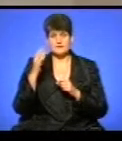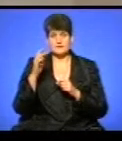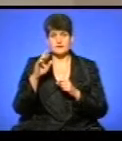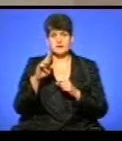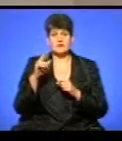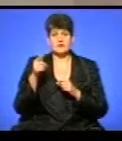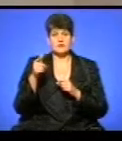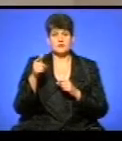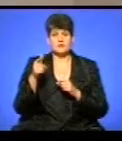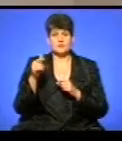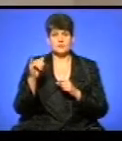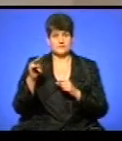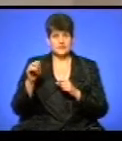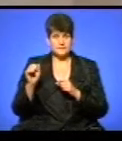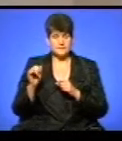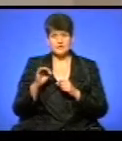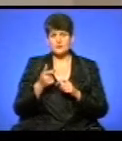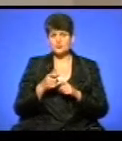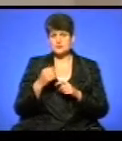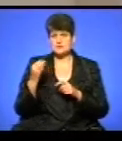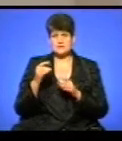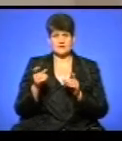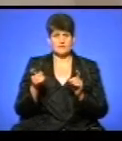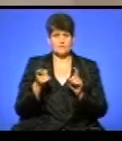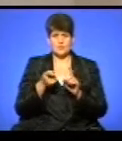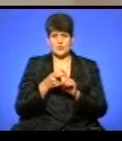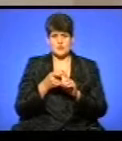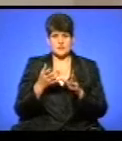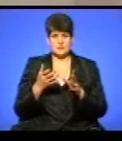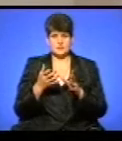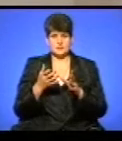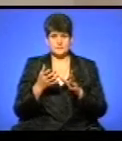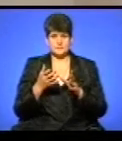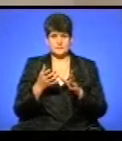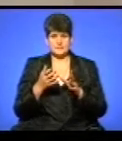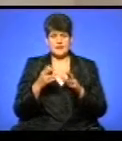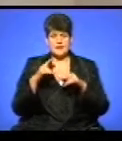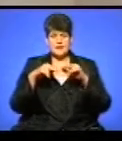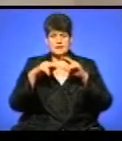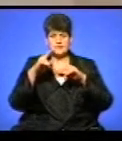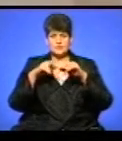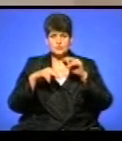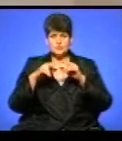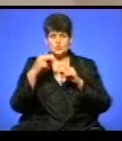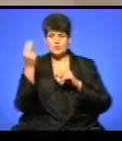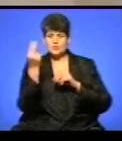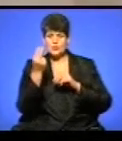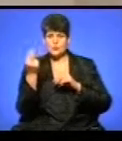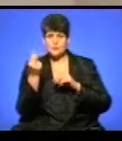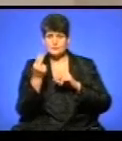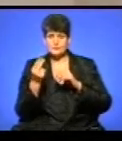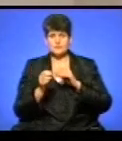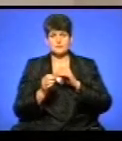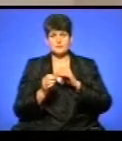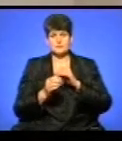Ягола, дуже цікаво поєднана готична архітектура з каноном розпису Східної